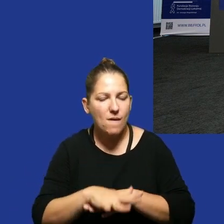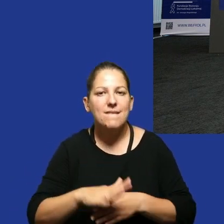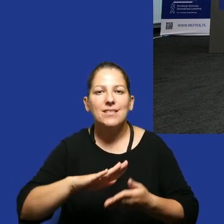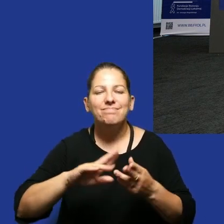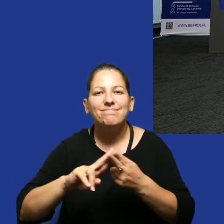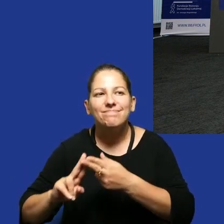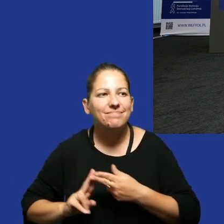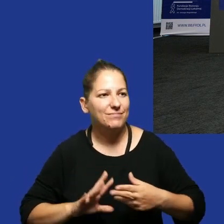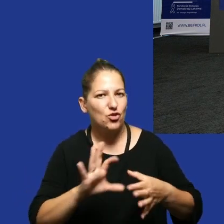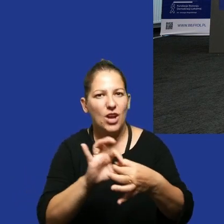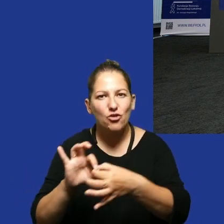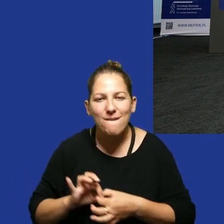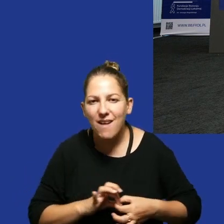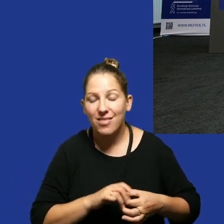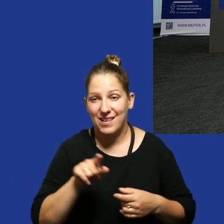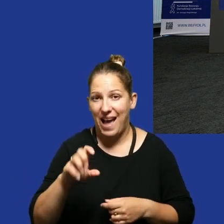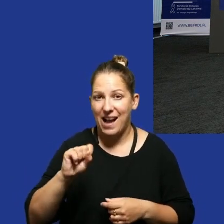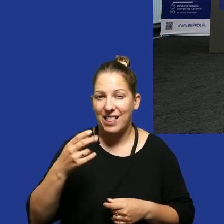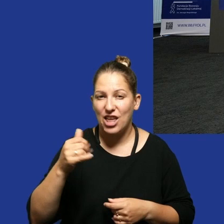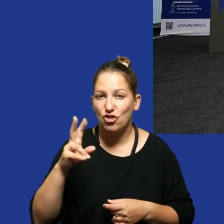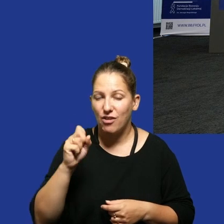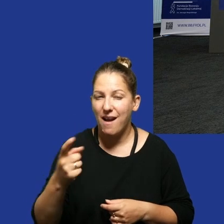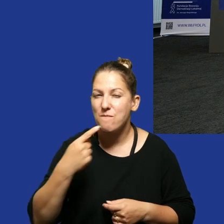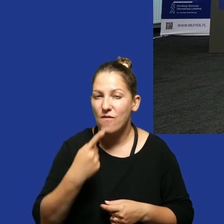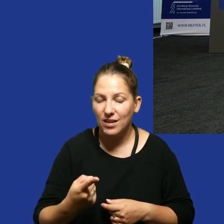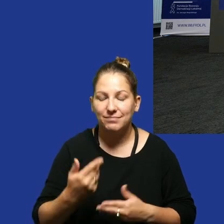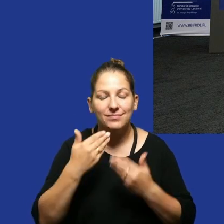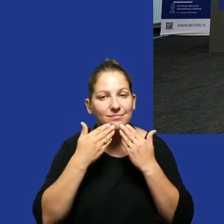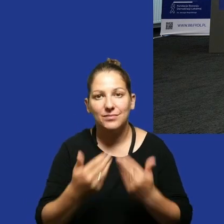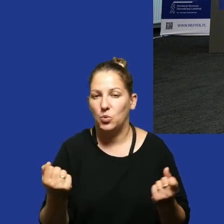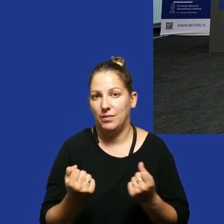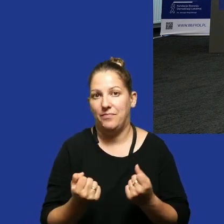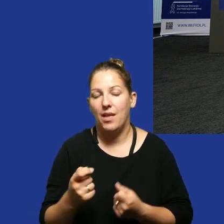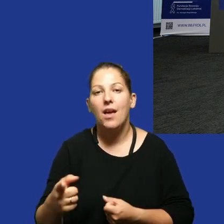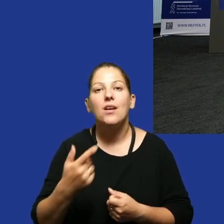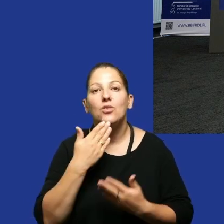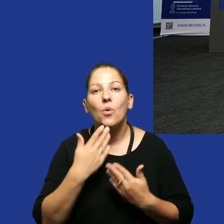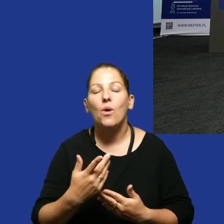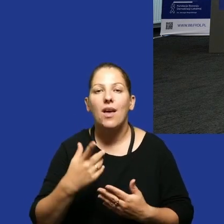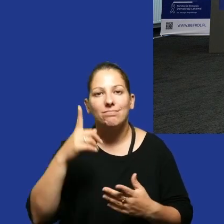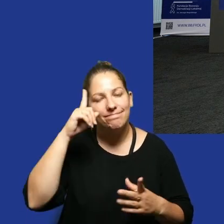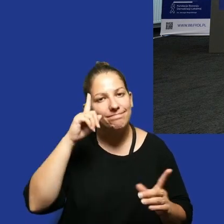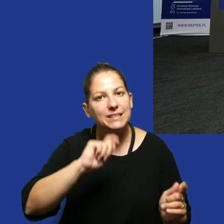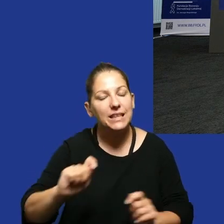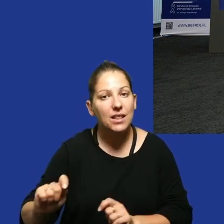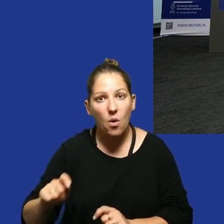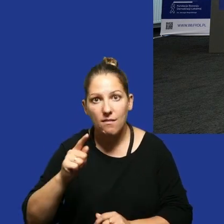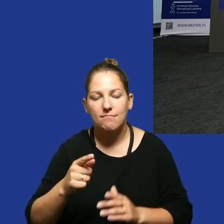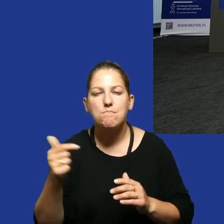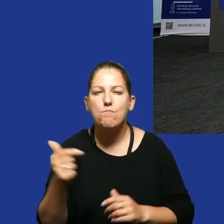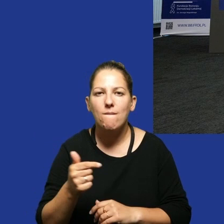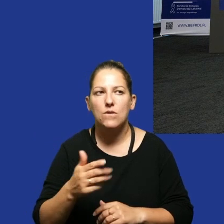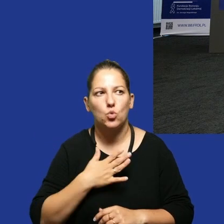sieciowanie i wzmacnianie, o czym tu Agnieszko wspomniałaś. Bardzo Ci dziękuję. Ja dziękuję Państwu za te głosy i sygnały, bo myślę, że one